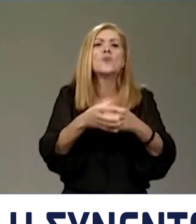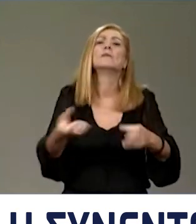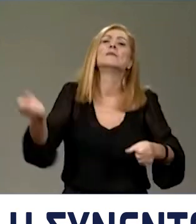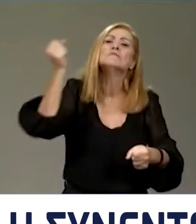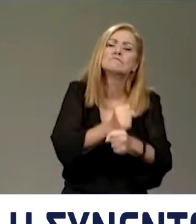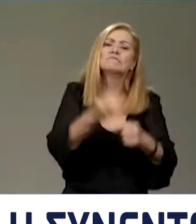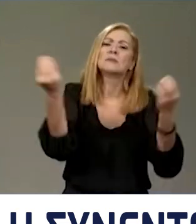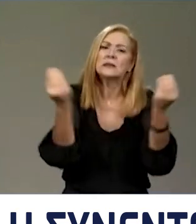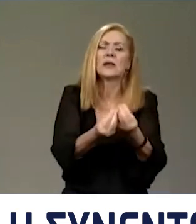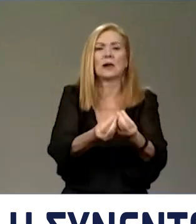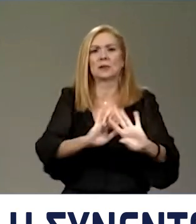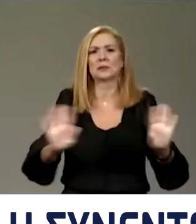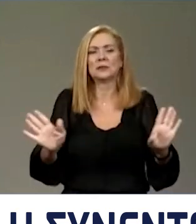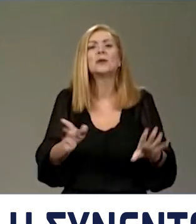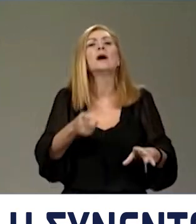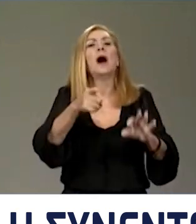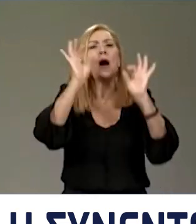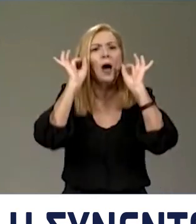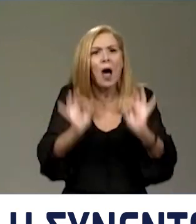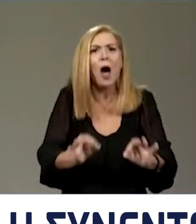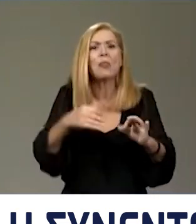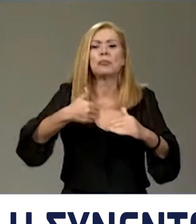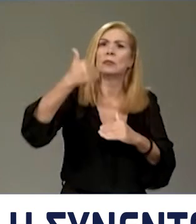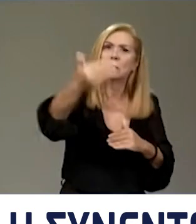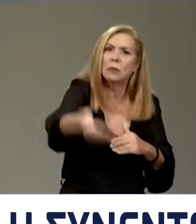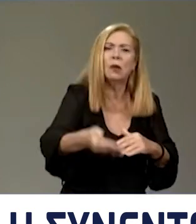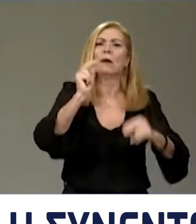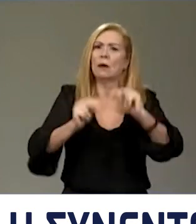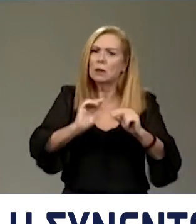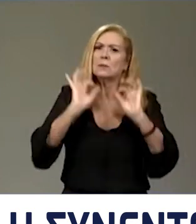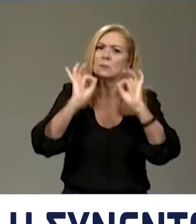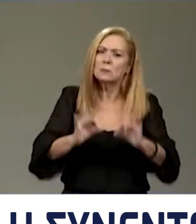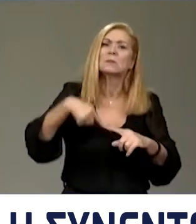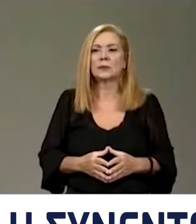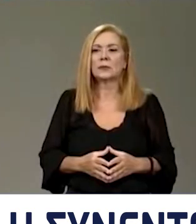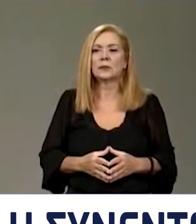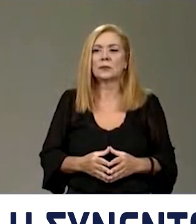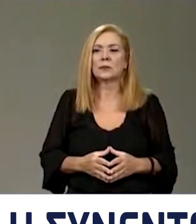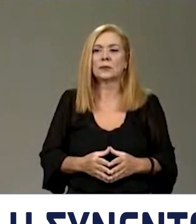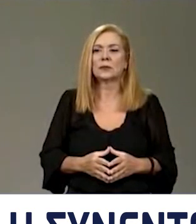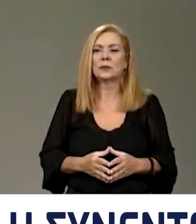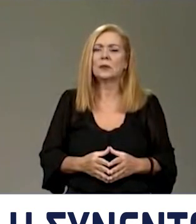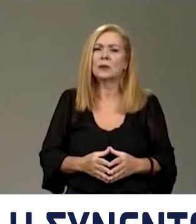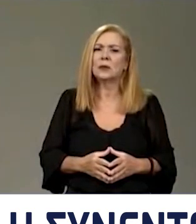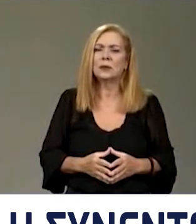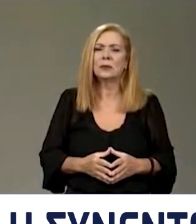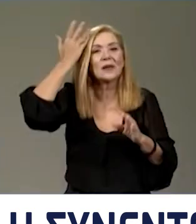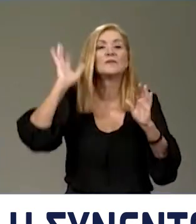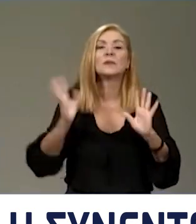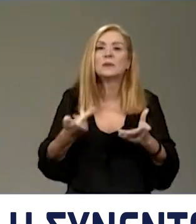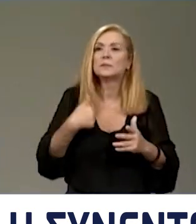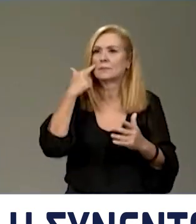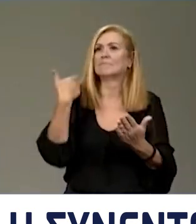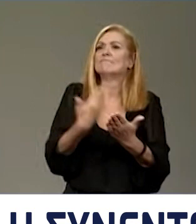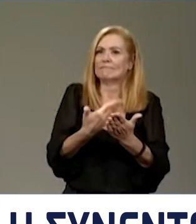και προφανώς προσέρχεται σε κάθε εκλογική αναμέτρηση για να κερδίζει. Για την ακρίβεια, όπως τουλάχιστον επιβεβαιώνεται από